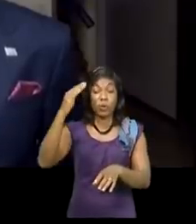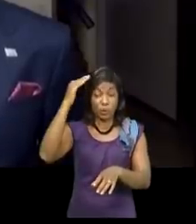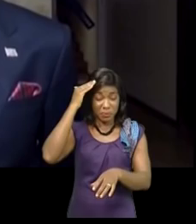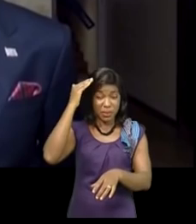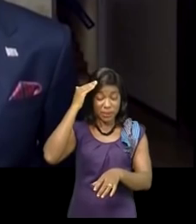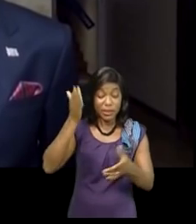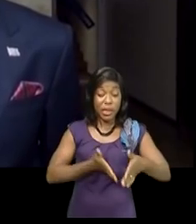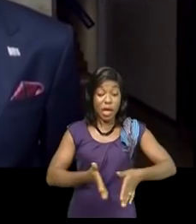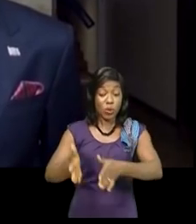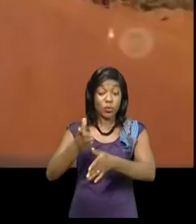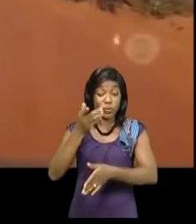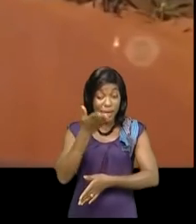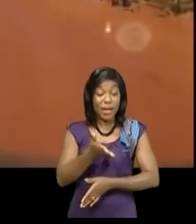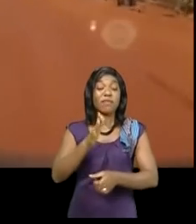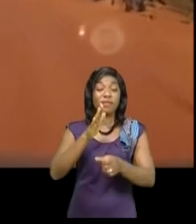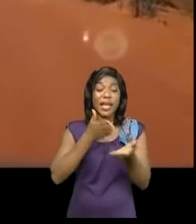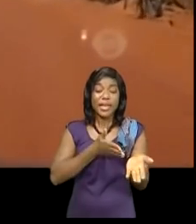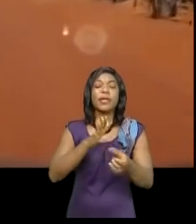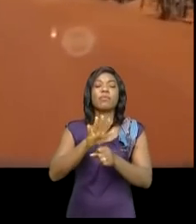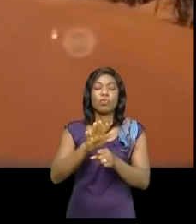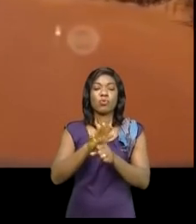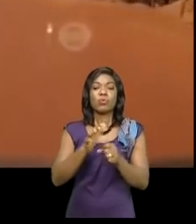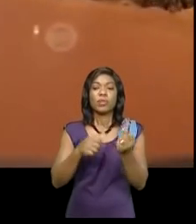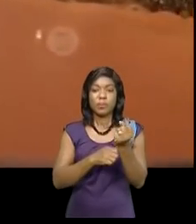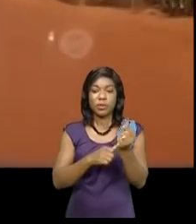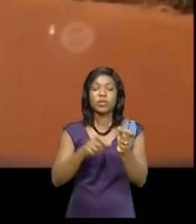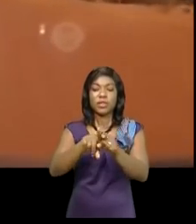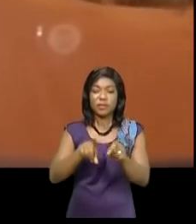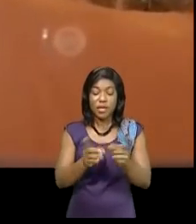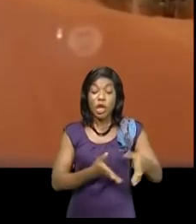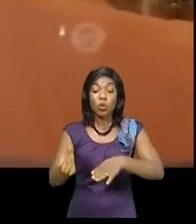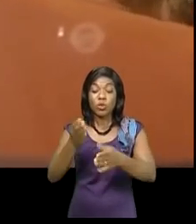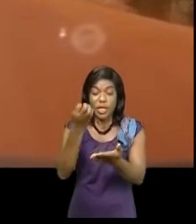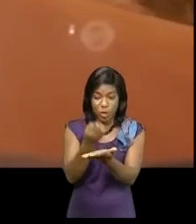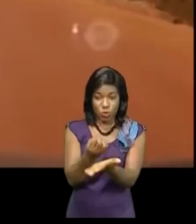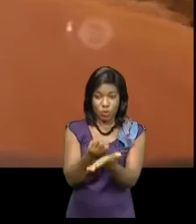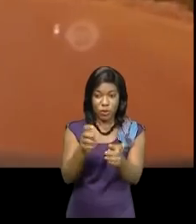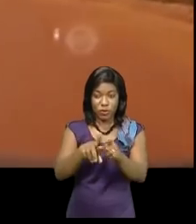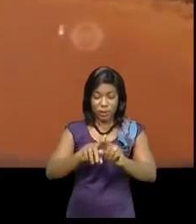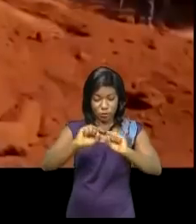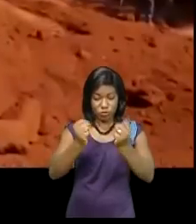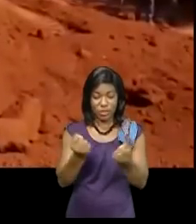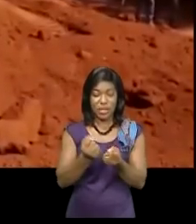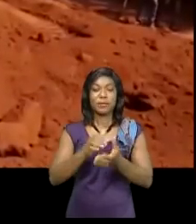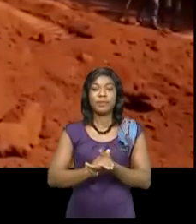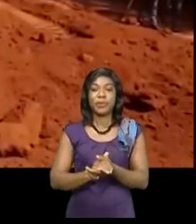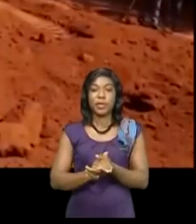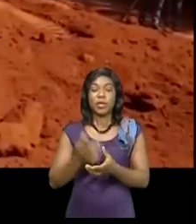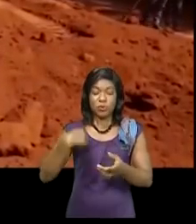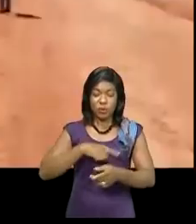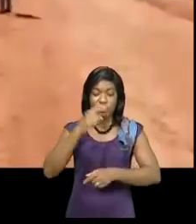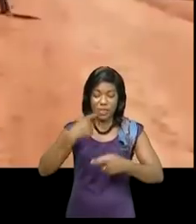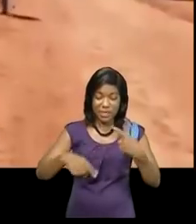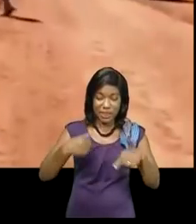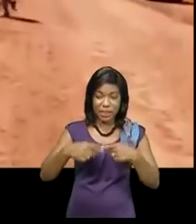cette route va beaucoup aider, parce que c'est une route à caractère économique, et aussi à caractère social. Nous avons aussi discuté sur la